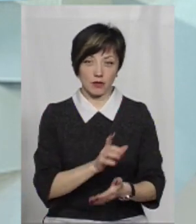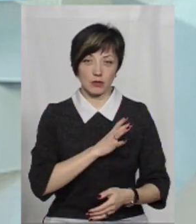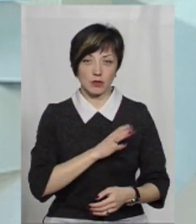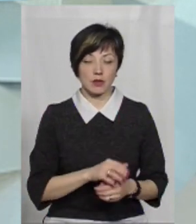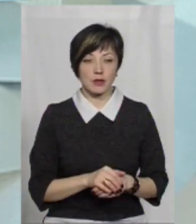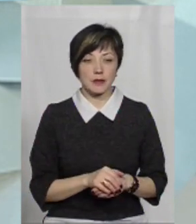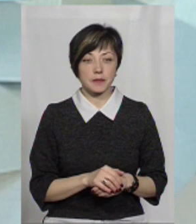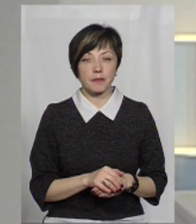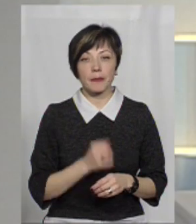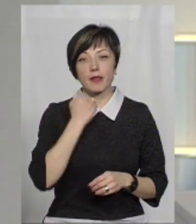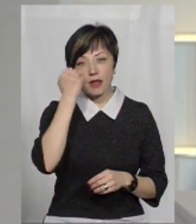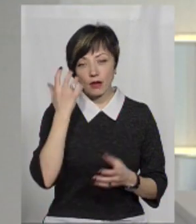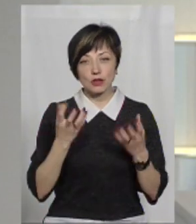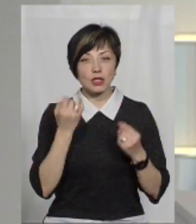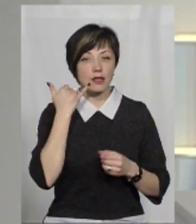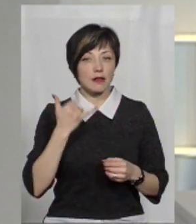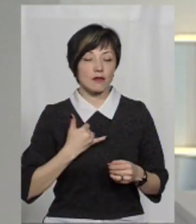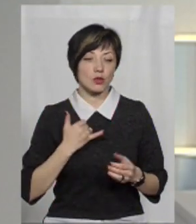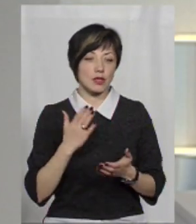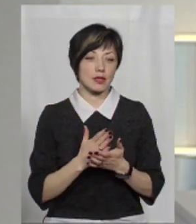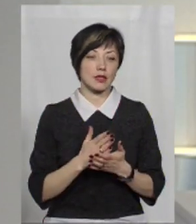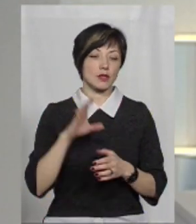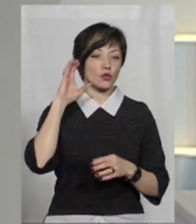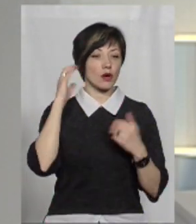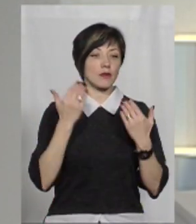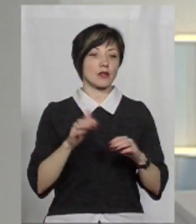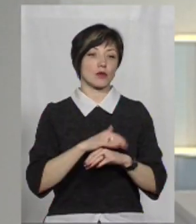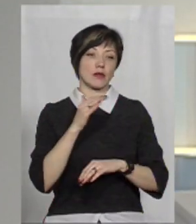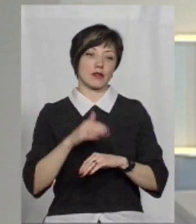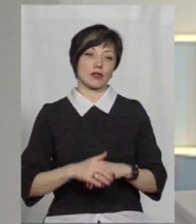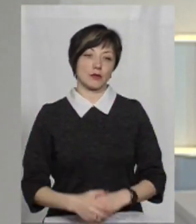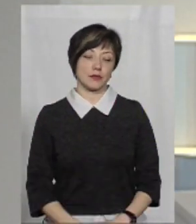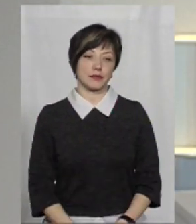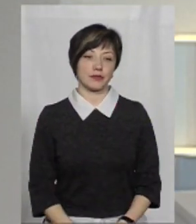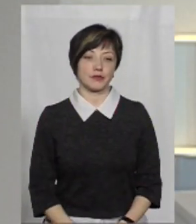І дякую вам, бо маємо ще телефонний дзвінок. Слухаємо вас. Добрий вечір.